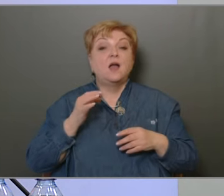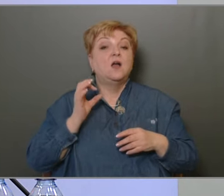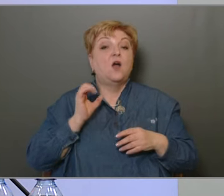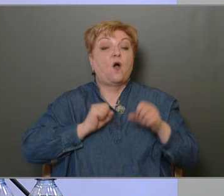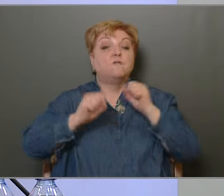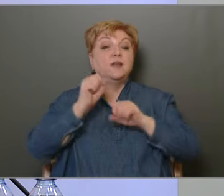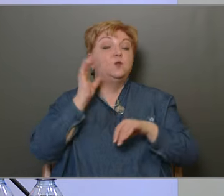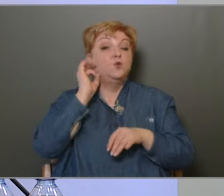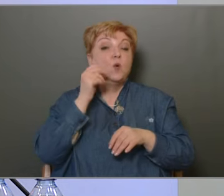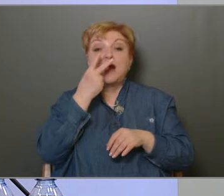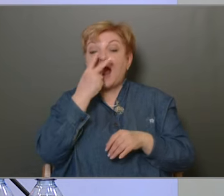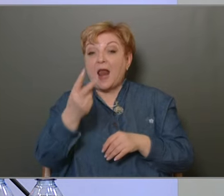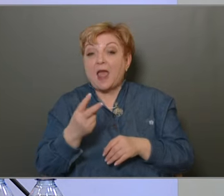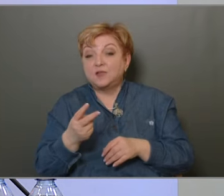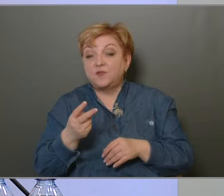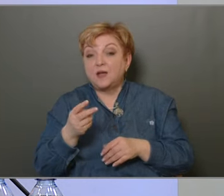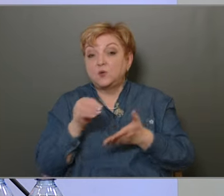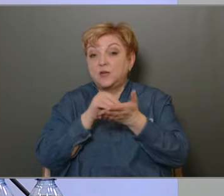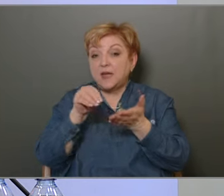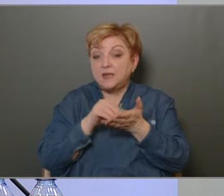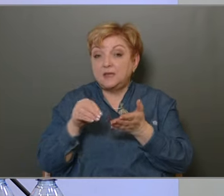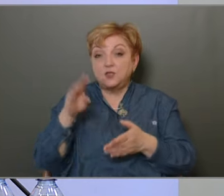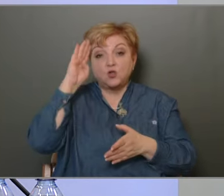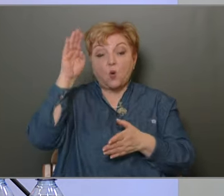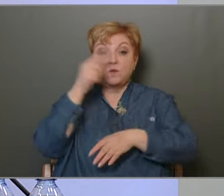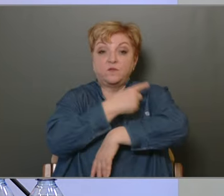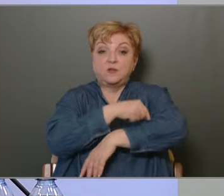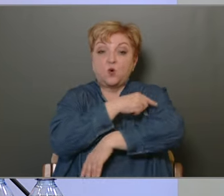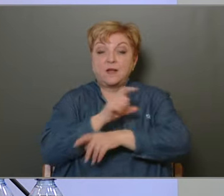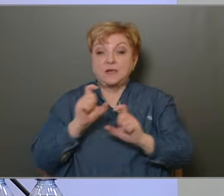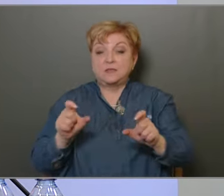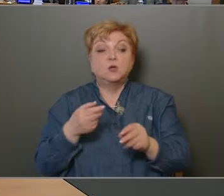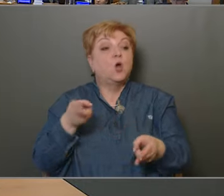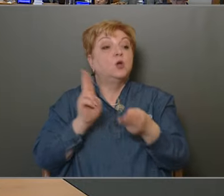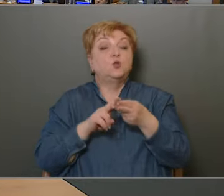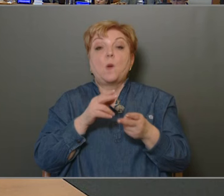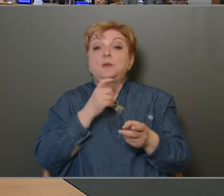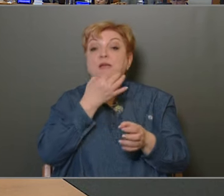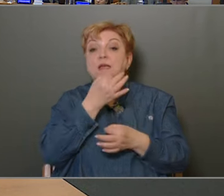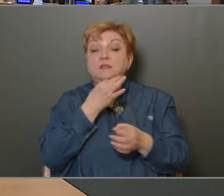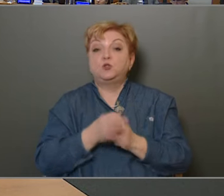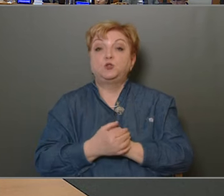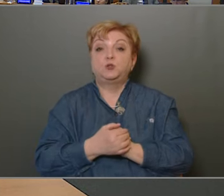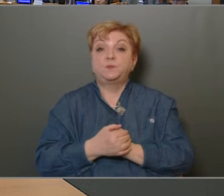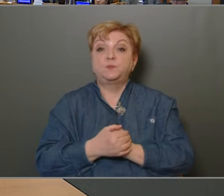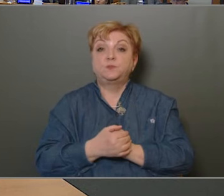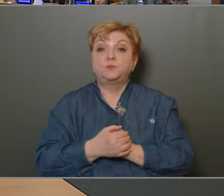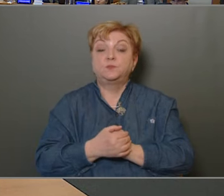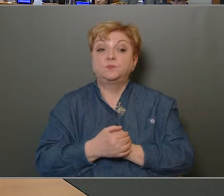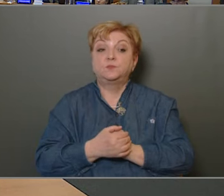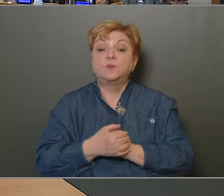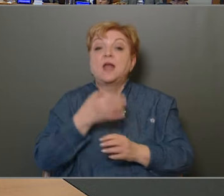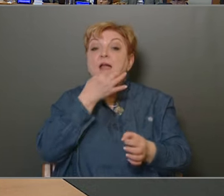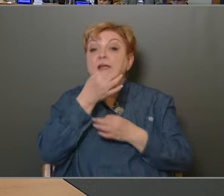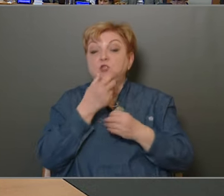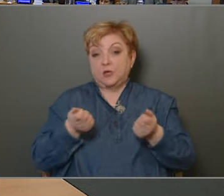ellátmányok kiegyenlítése a Honvéd Kórház része. Köszönöm. További kérdés van-e? Nincs.